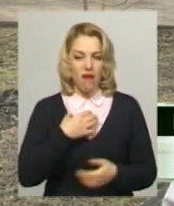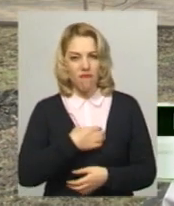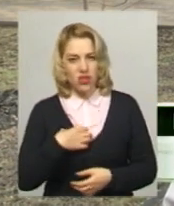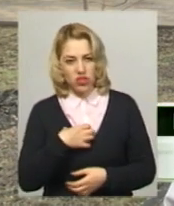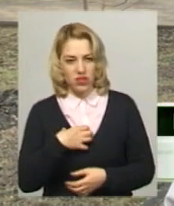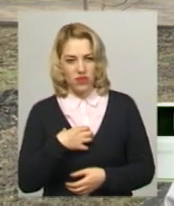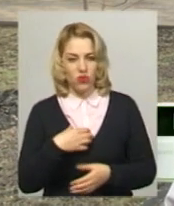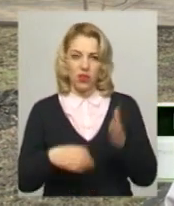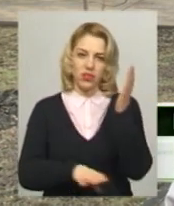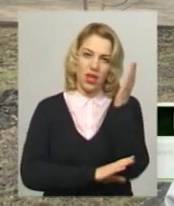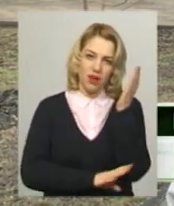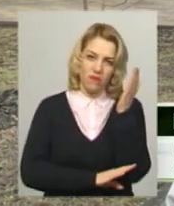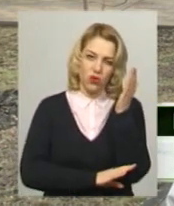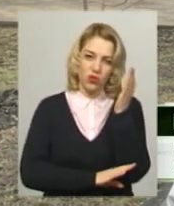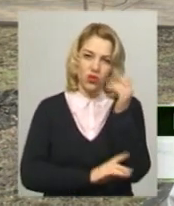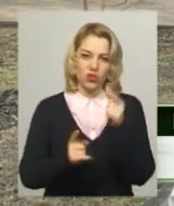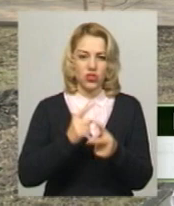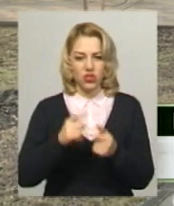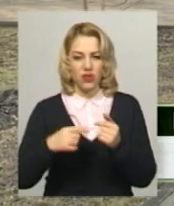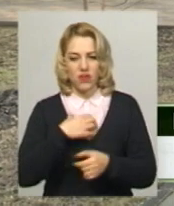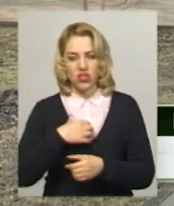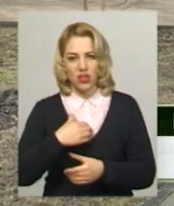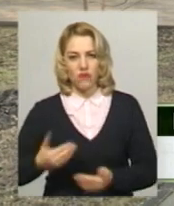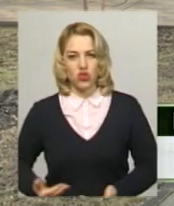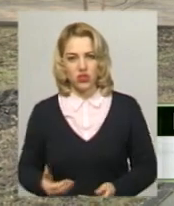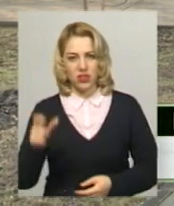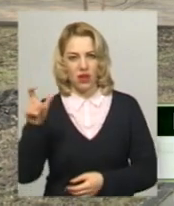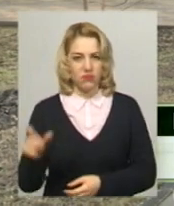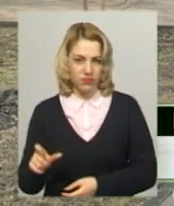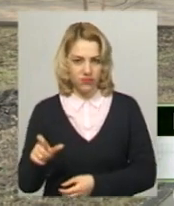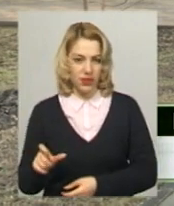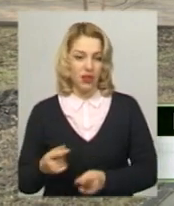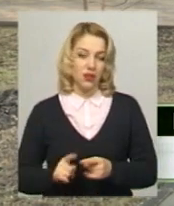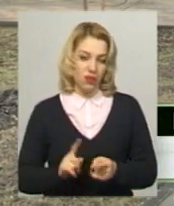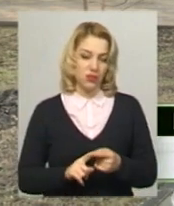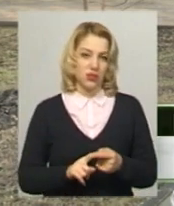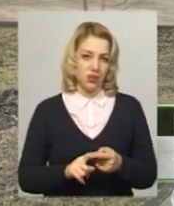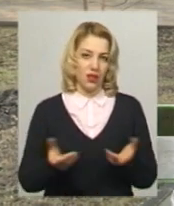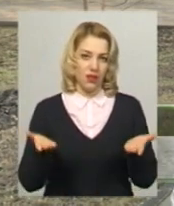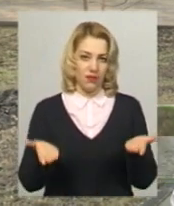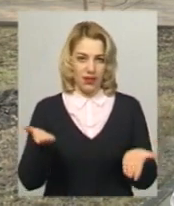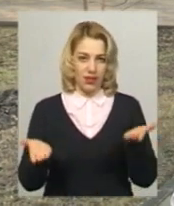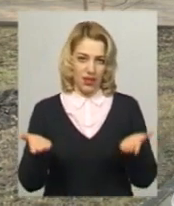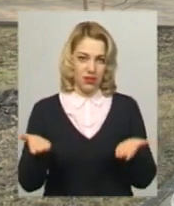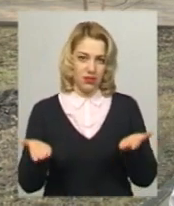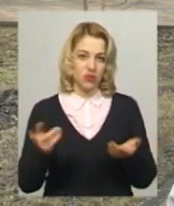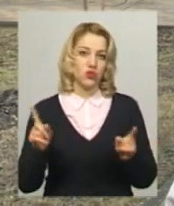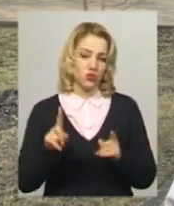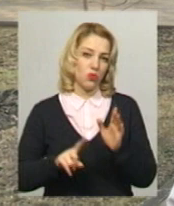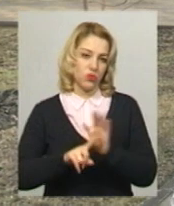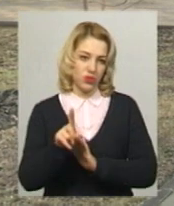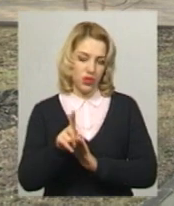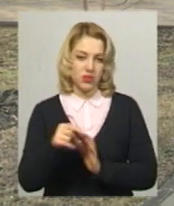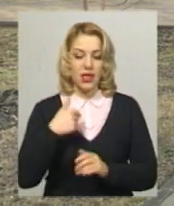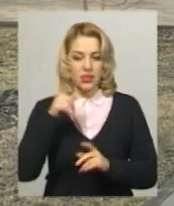дерево, чи важливо життя і здоров'я громадян. Тобто оцей критерій, з чого все починається. Ми